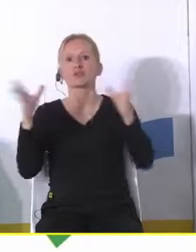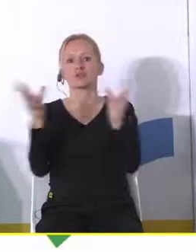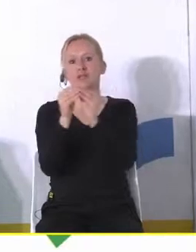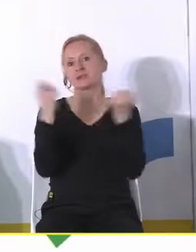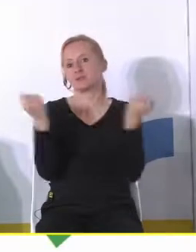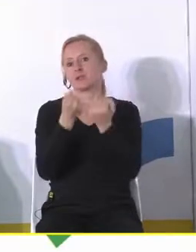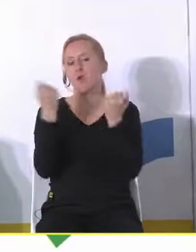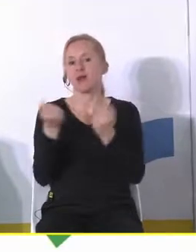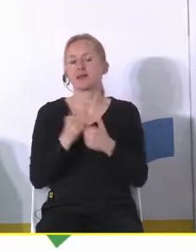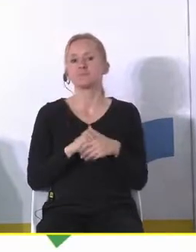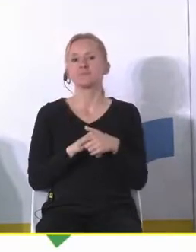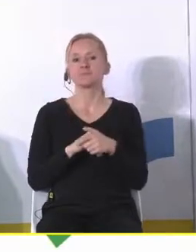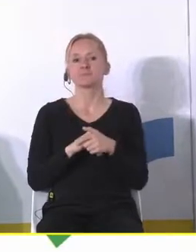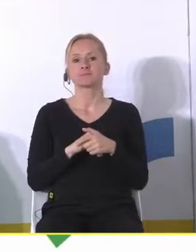działań